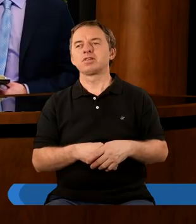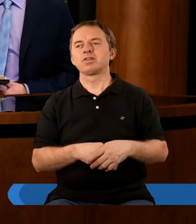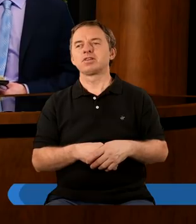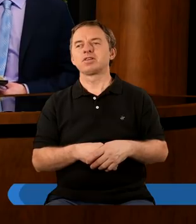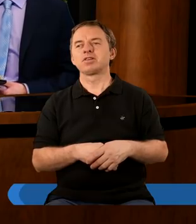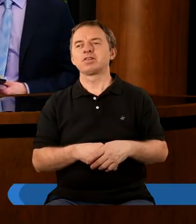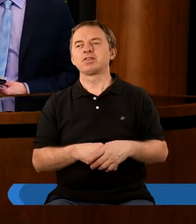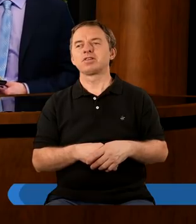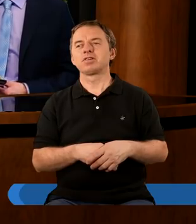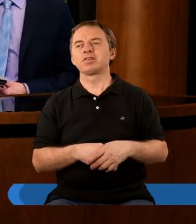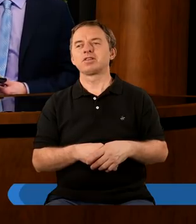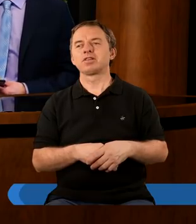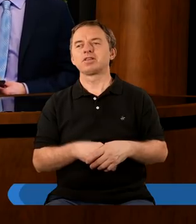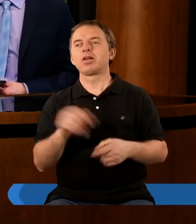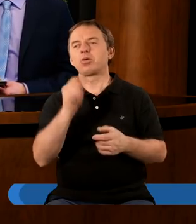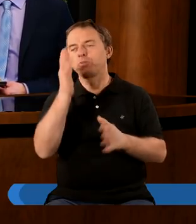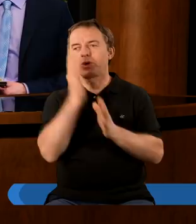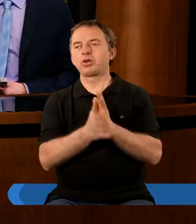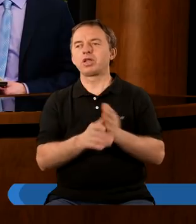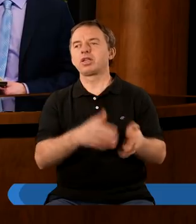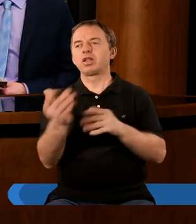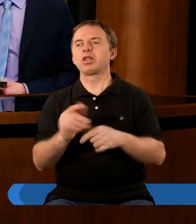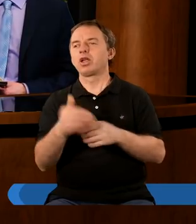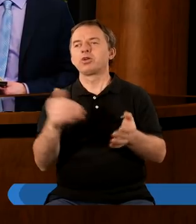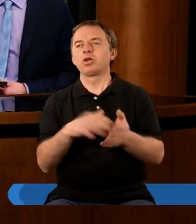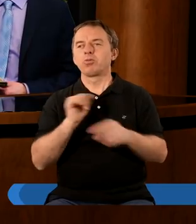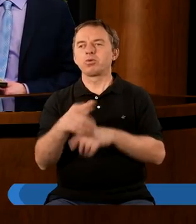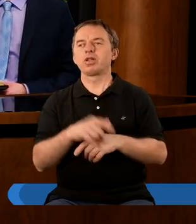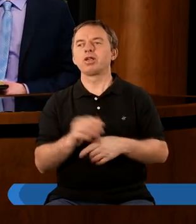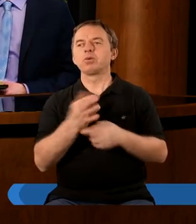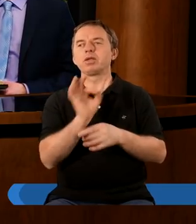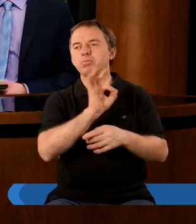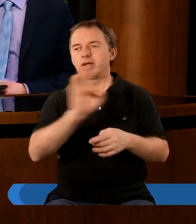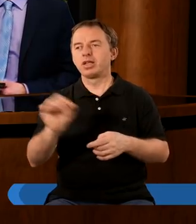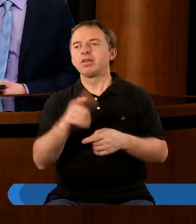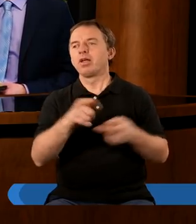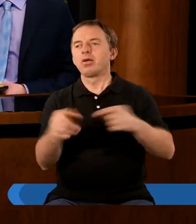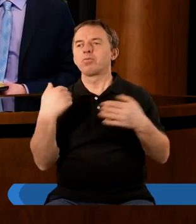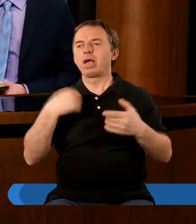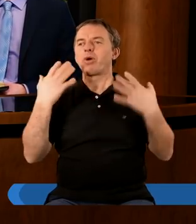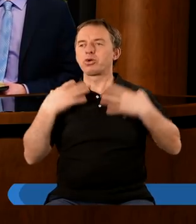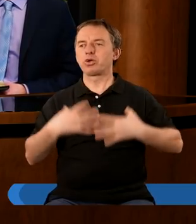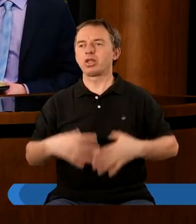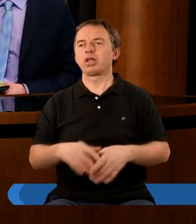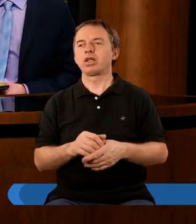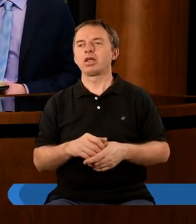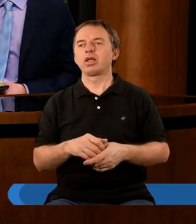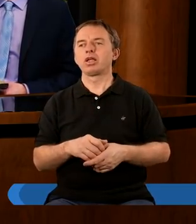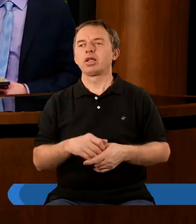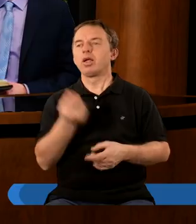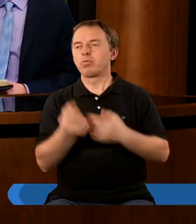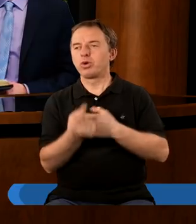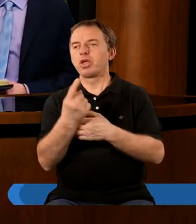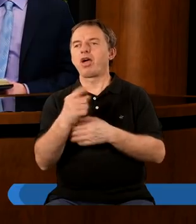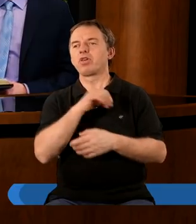Szymon? Ja może zacznę od tej prostszej strony, bo nie trzeba być naprawdę specjalistą, żeby wiedzieć, co oznacza biała szata, bo za każdym razem,